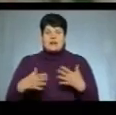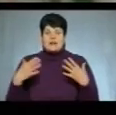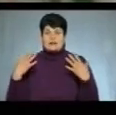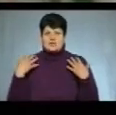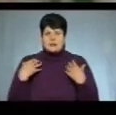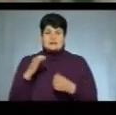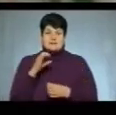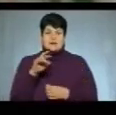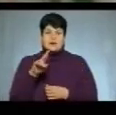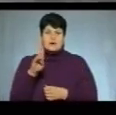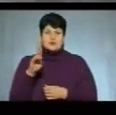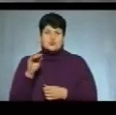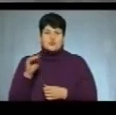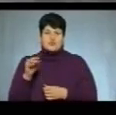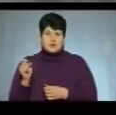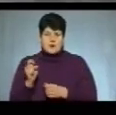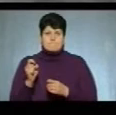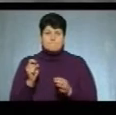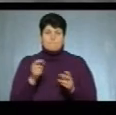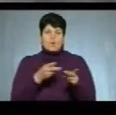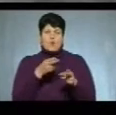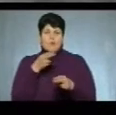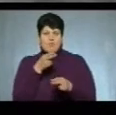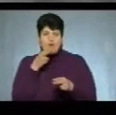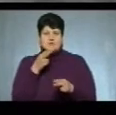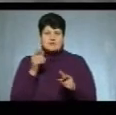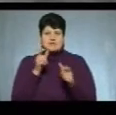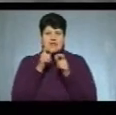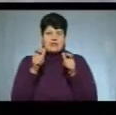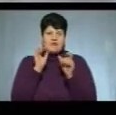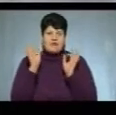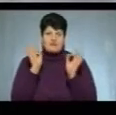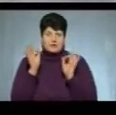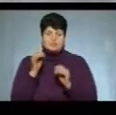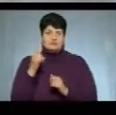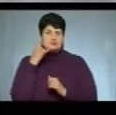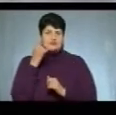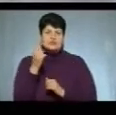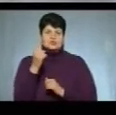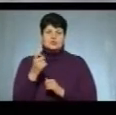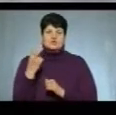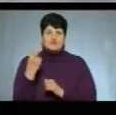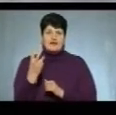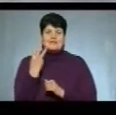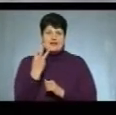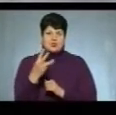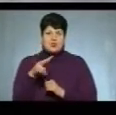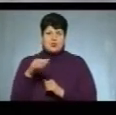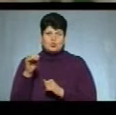Степана Яцуха, про постріли і вигуки стріля, і правоохоронців повідомили, зателефонувавши на лінію 102 3 лютого.